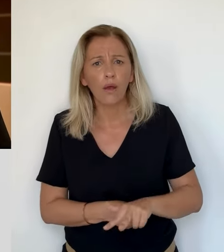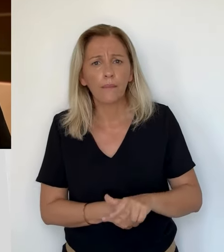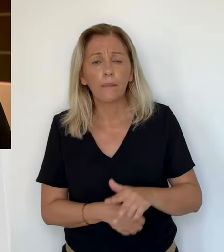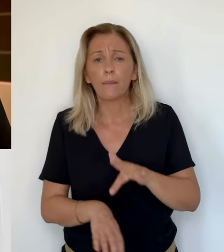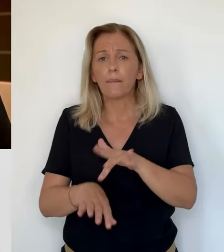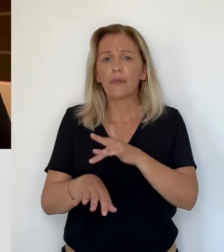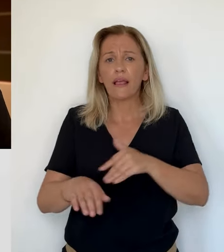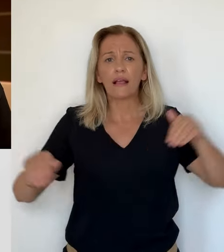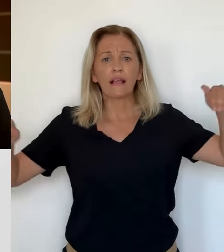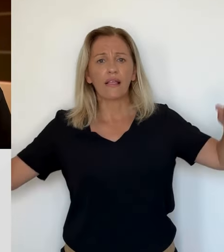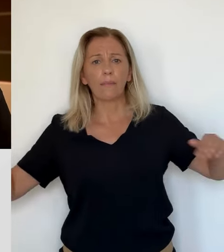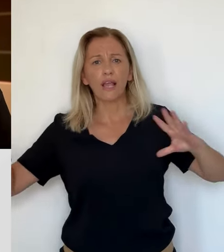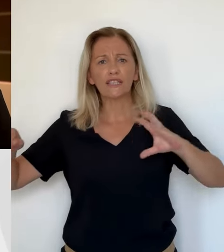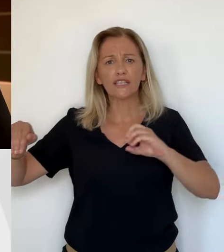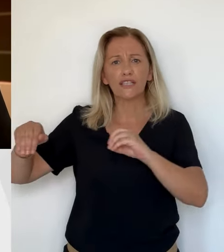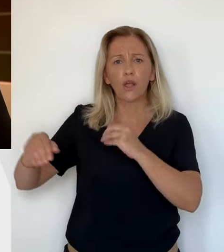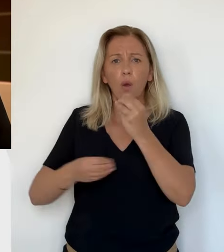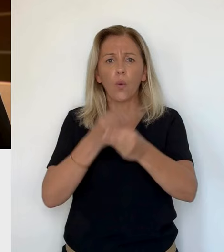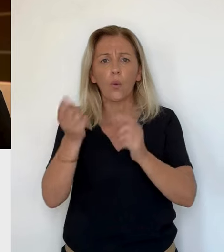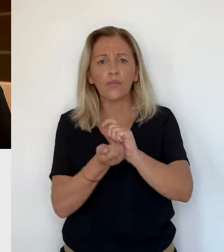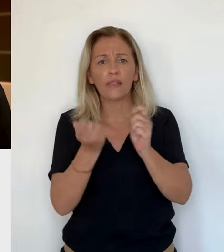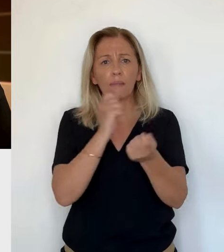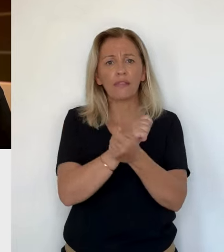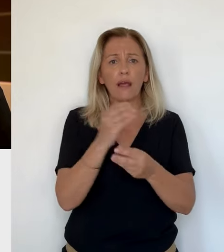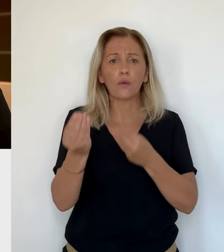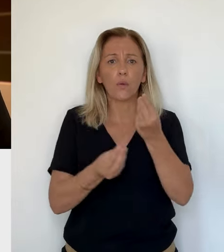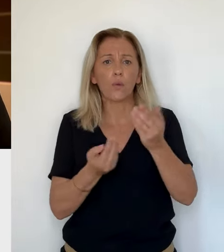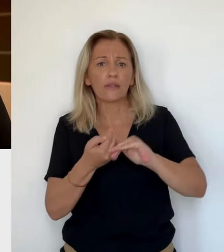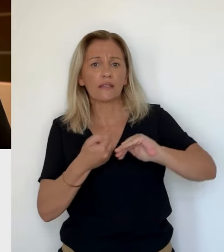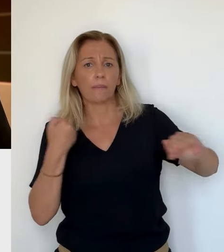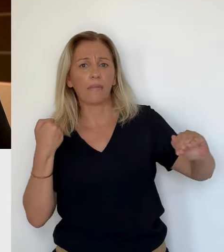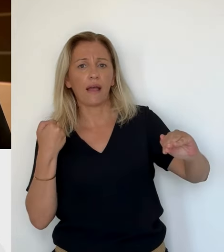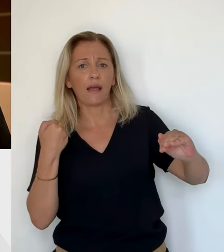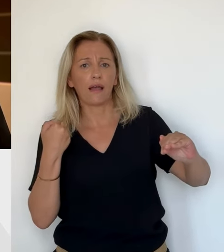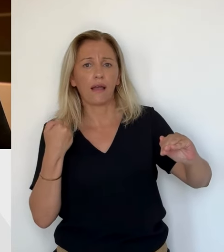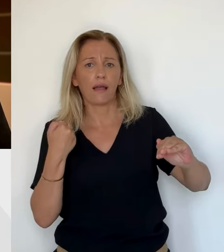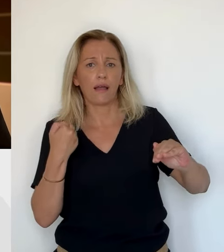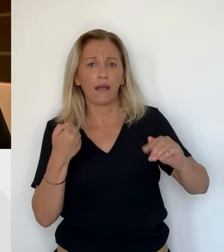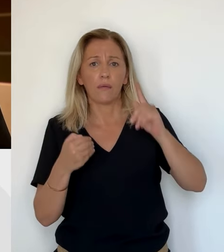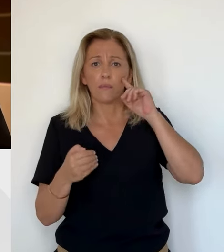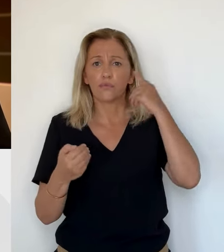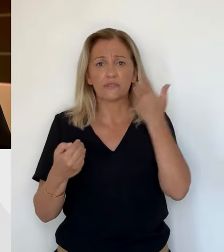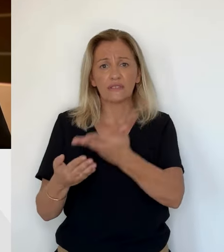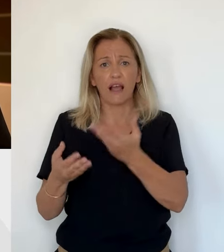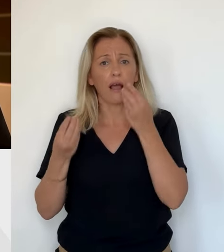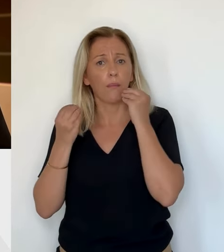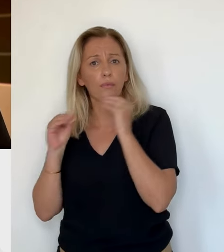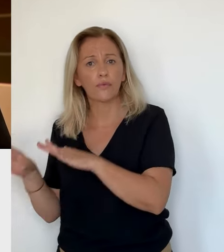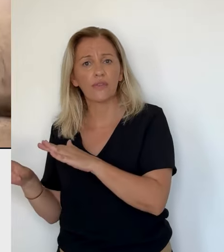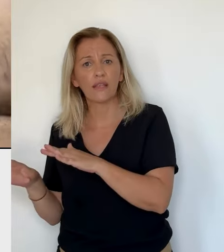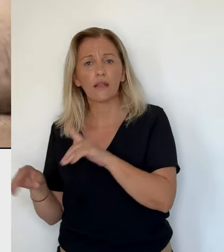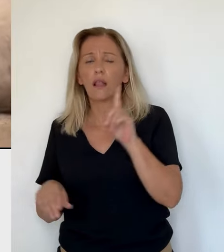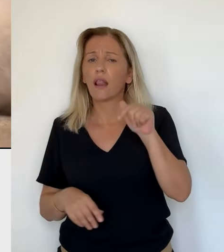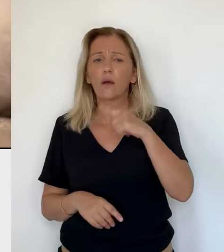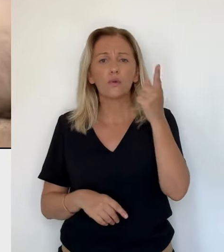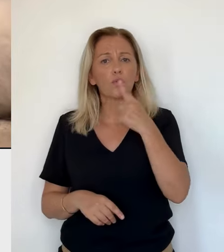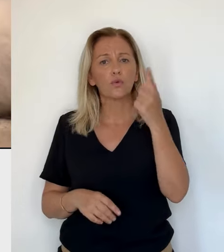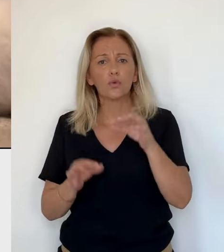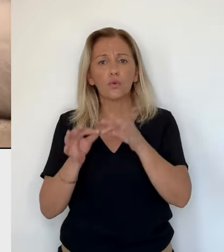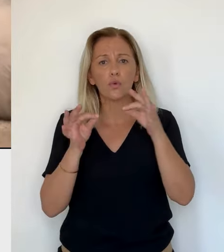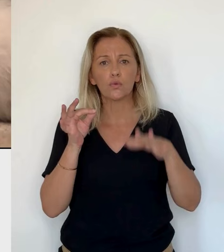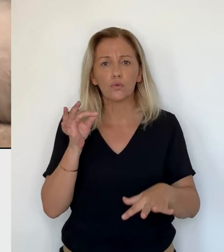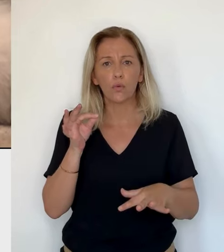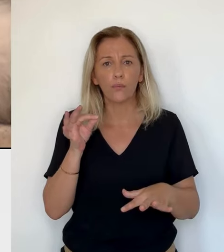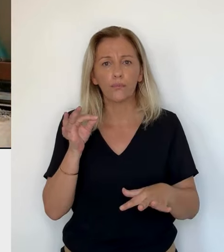comme ils commencent à ranger les pieds du canapé, on en a marre. Ou parce qu'on déménage, ou parce qu'on se sépare. Les solutions, on peut toujours en trouver quand vraiment on a envie. Mais la